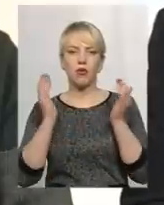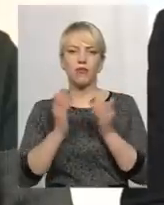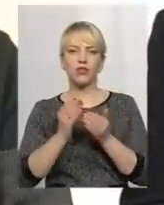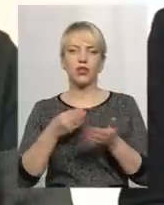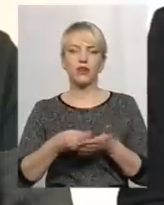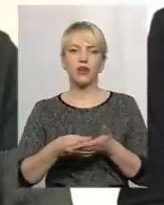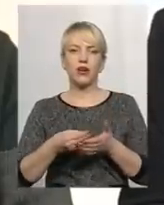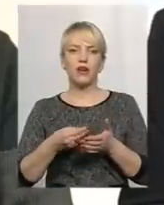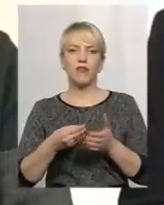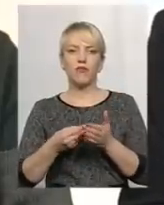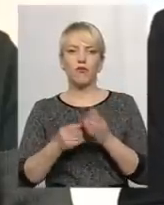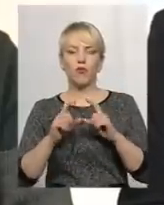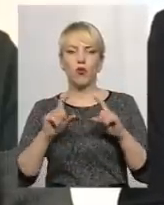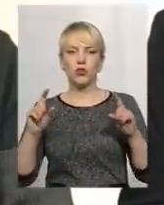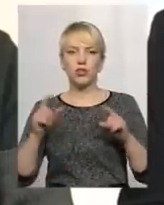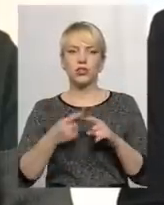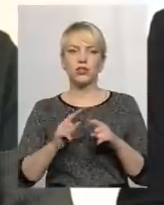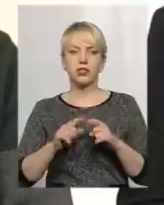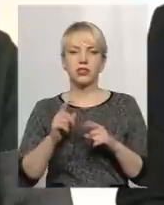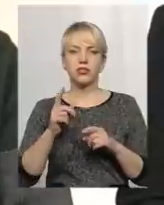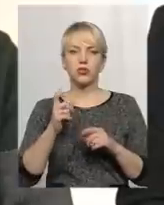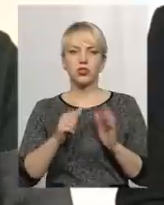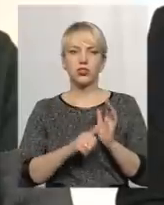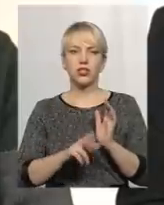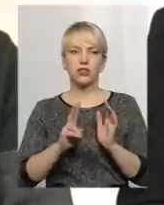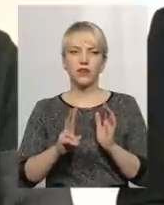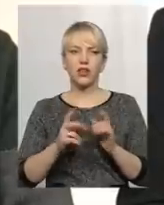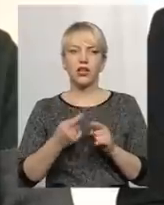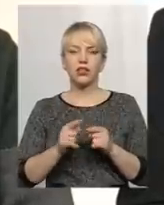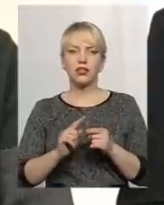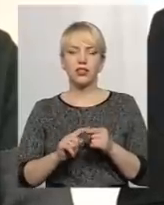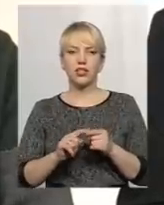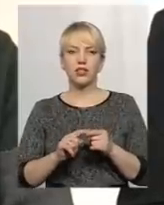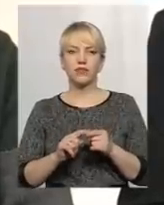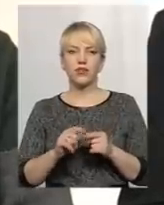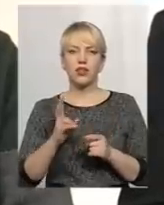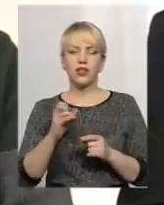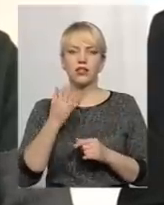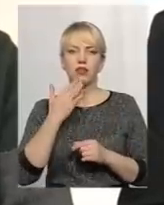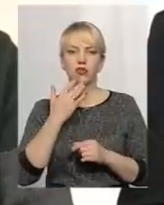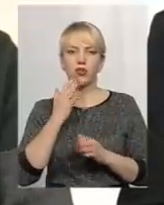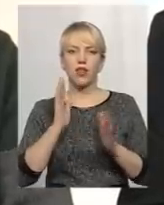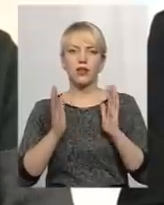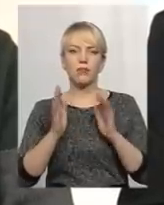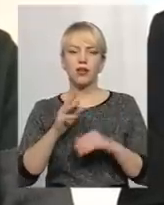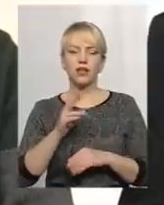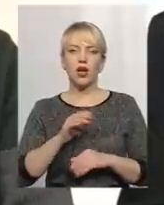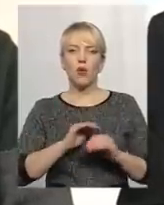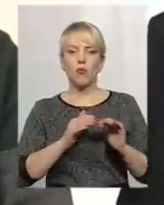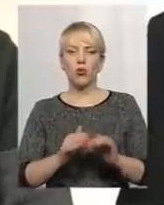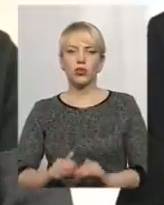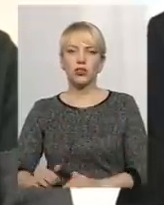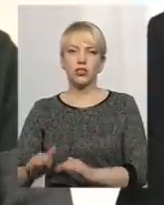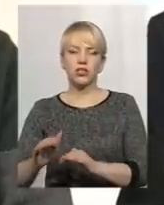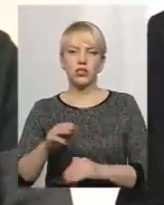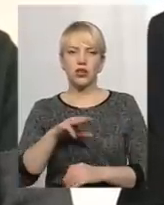162 об'єкти природного заповідного фонду. З них на Національний природний парк «Подільські Товтри» охоронним